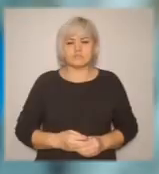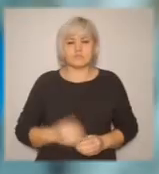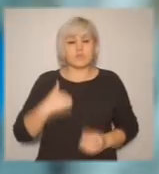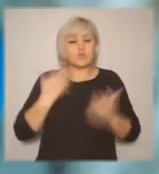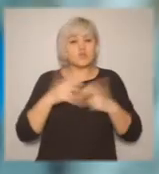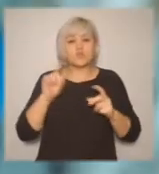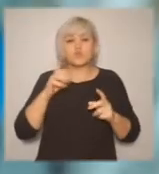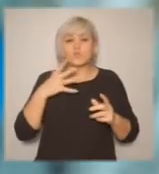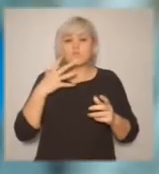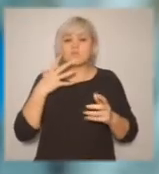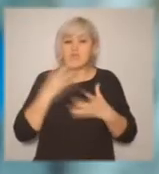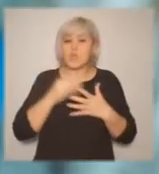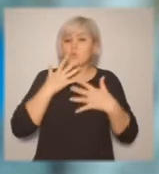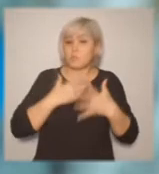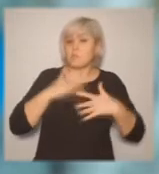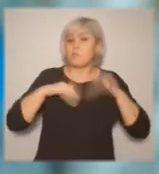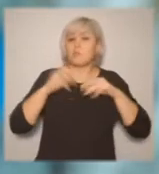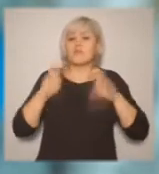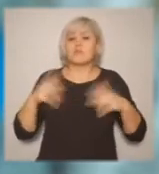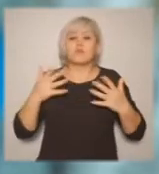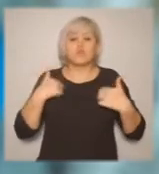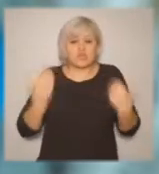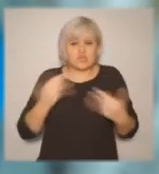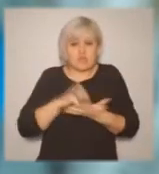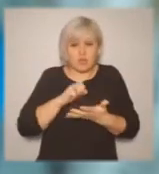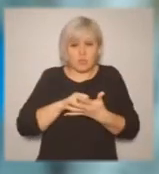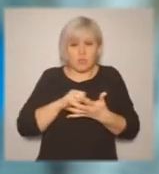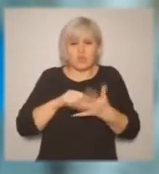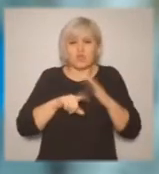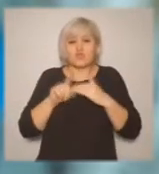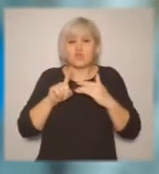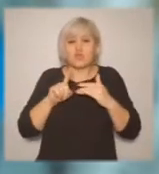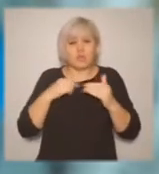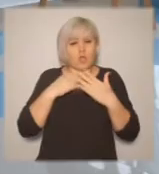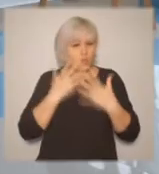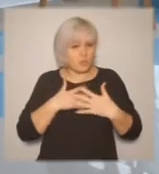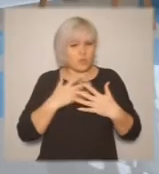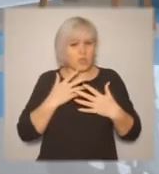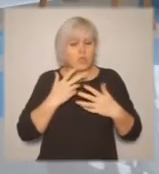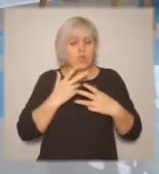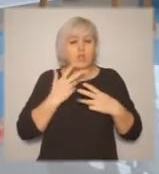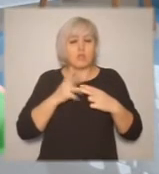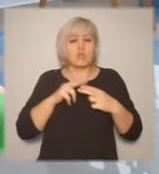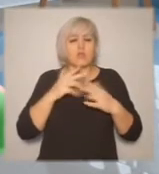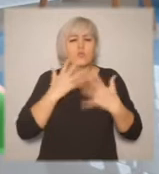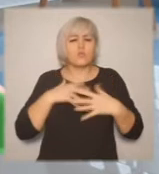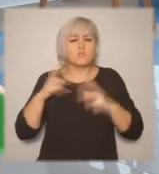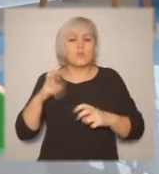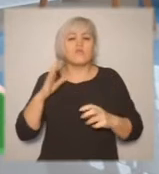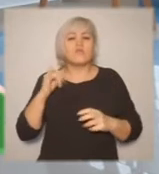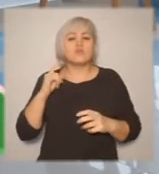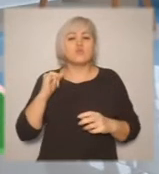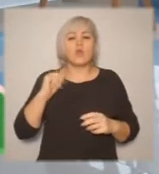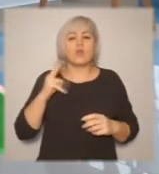Я считаю, что вот в этой моей профессии, любимой, которой я сейчас занимаюсь, сошлось просто все, что я так любила. Это моя любовь к